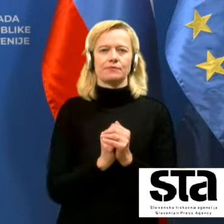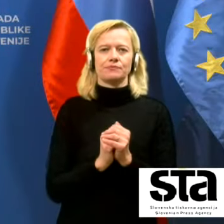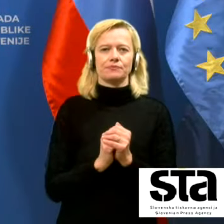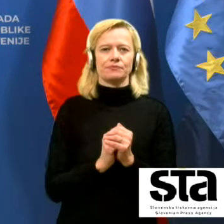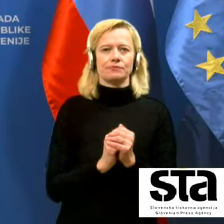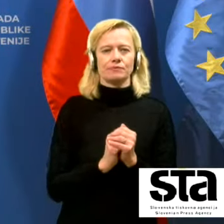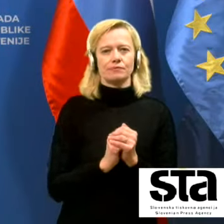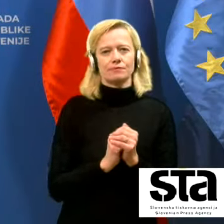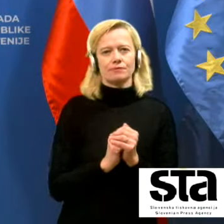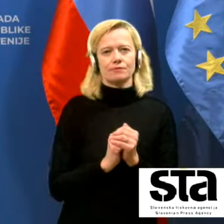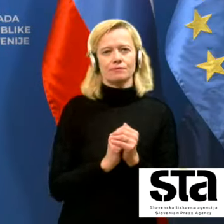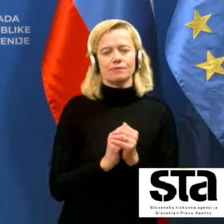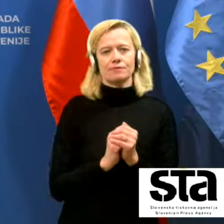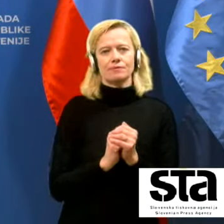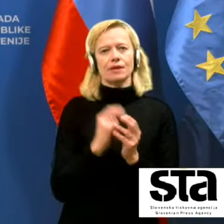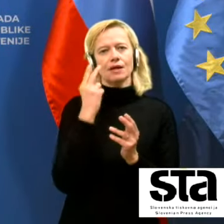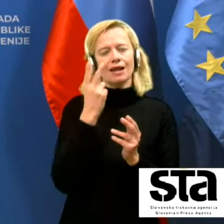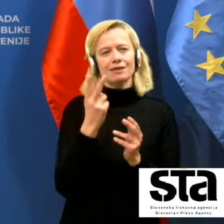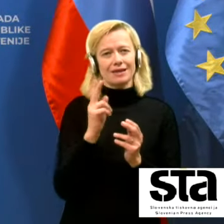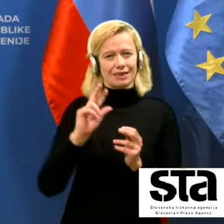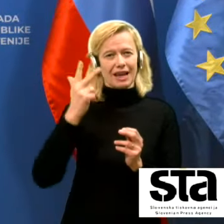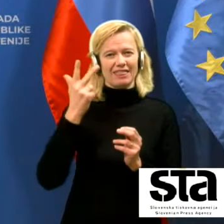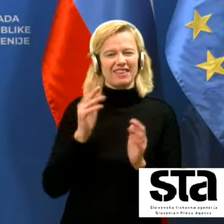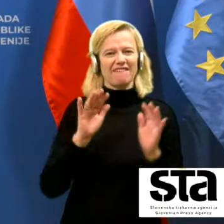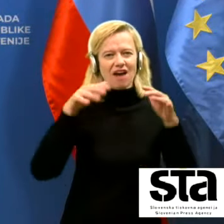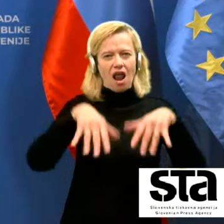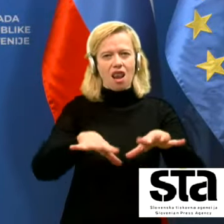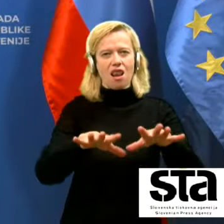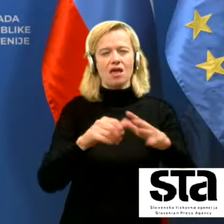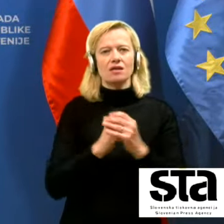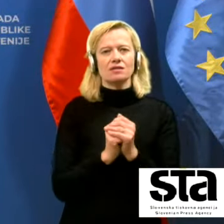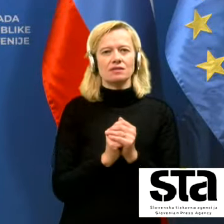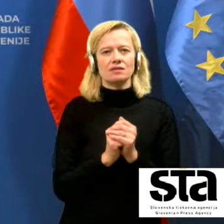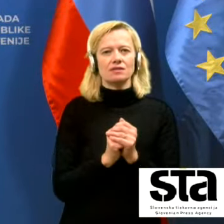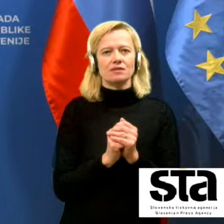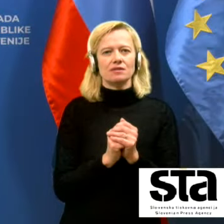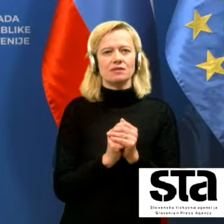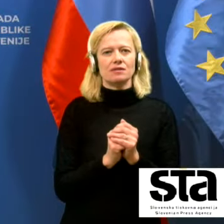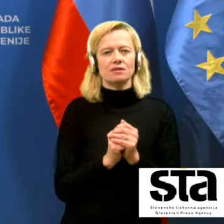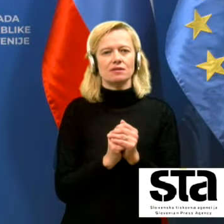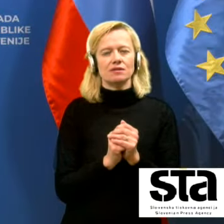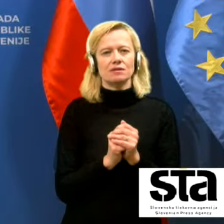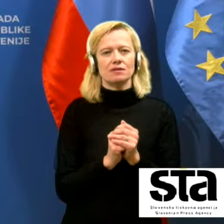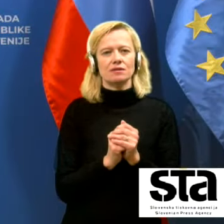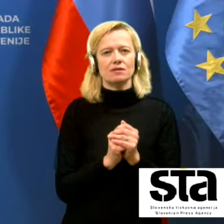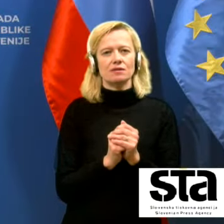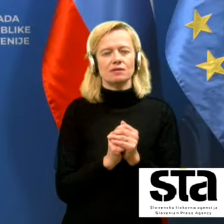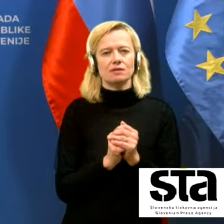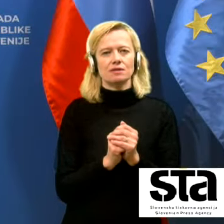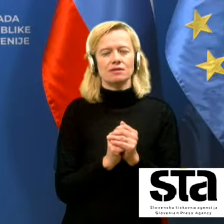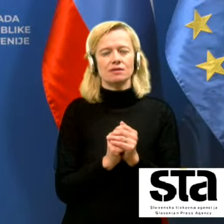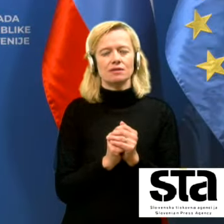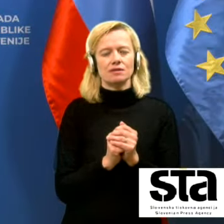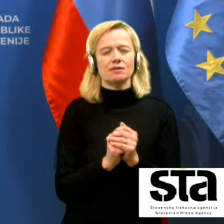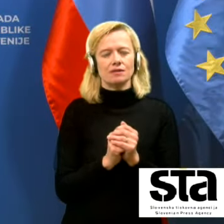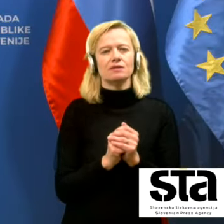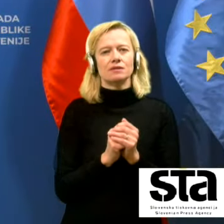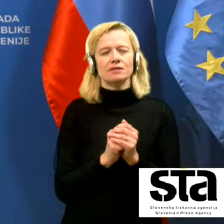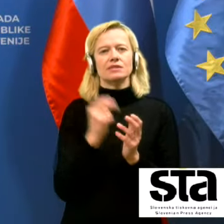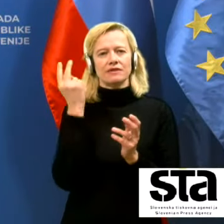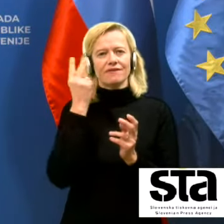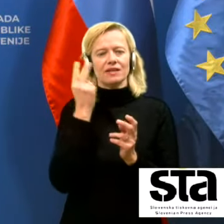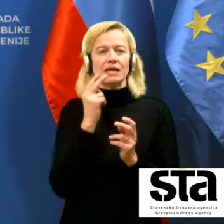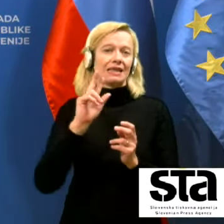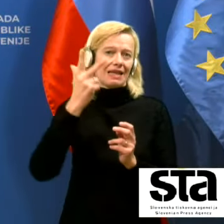Potem, zdaj glede tretjega vala, samega na sebi, malo še sem že načel to, sveda. Tretji val